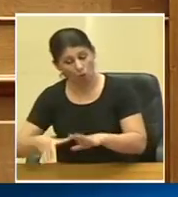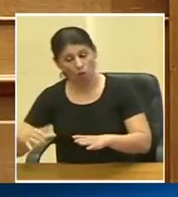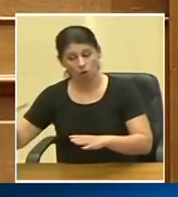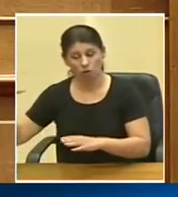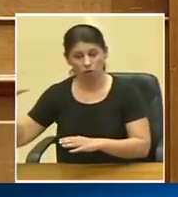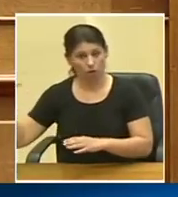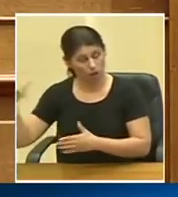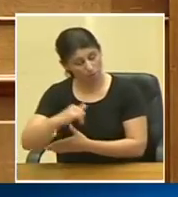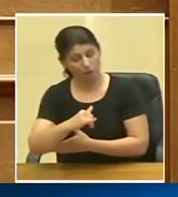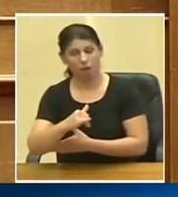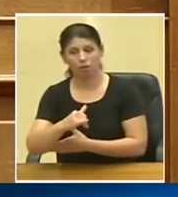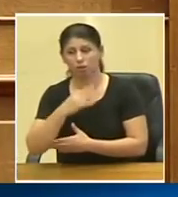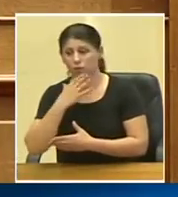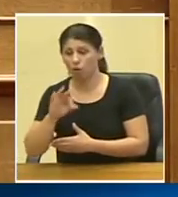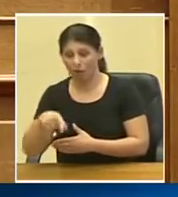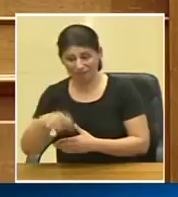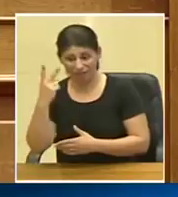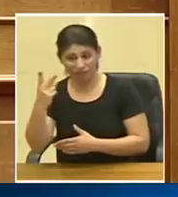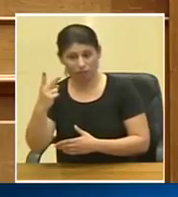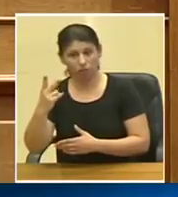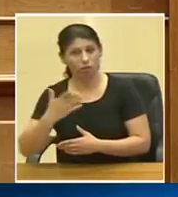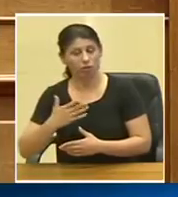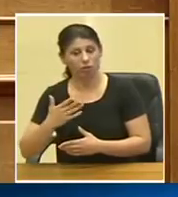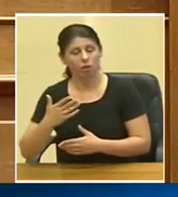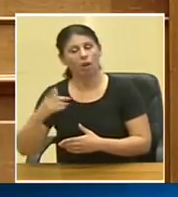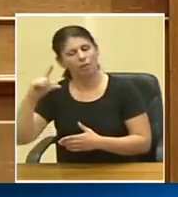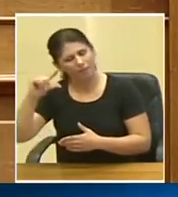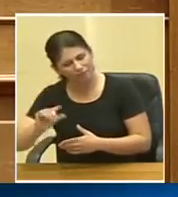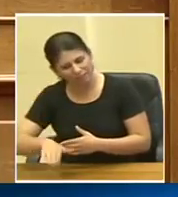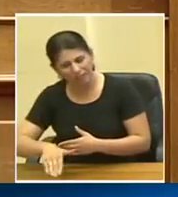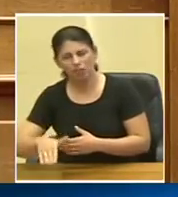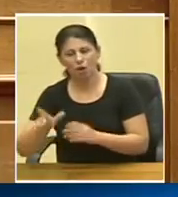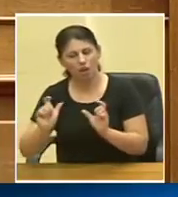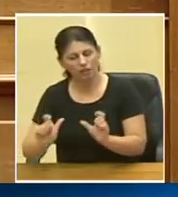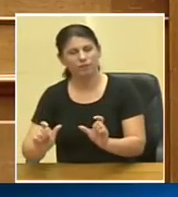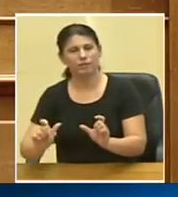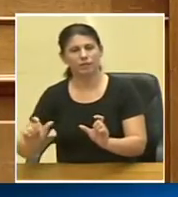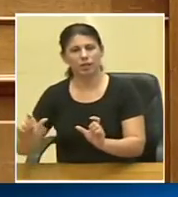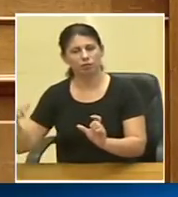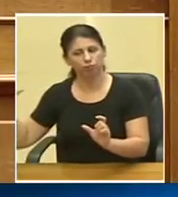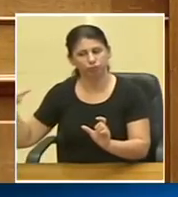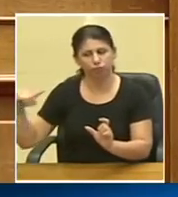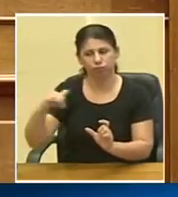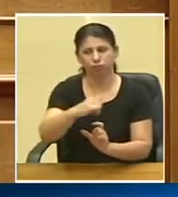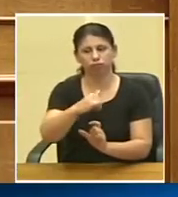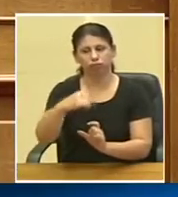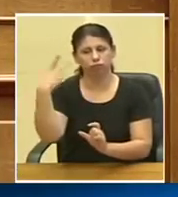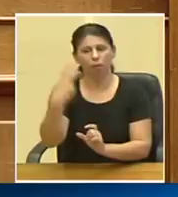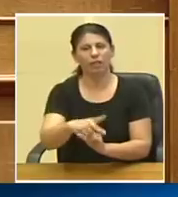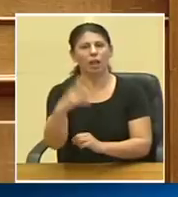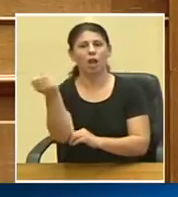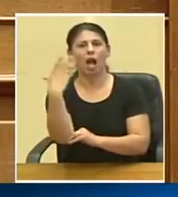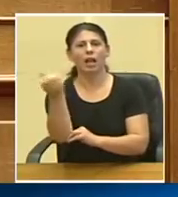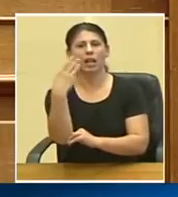προσφέροντας ταχύτερο και φτηνότερο και εξίσου ασφαλές πτητικό έργο στη μεταφορά των